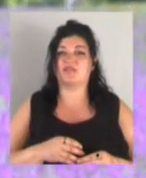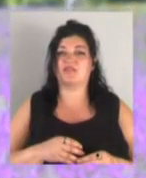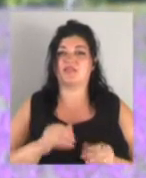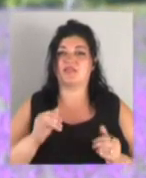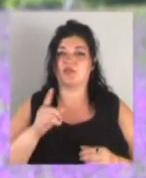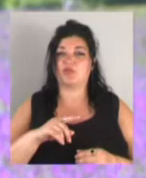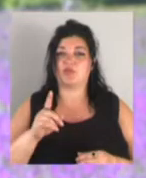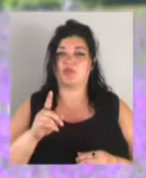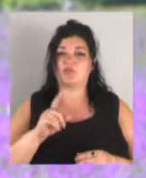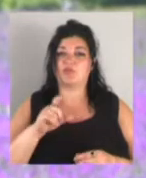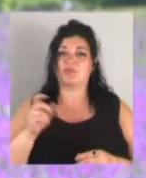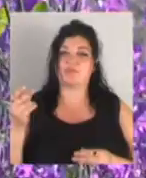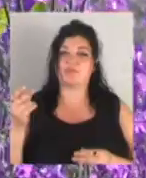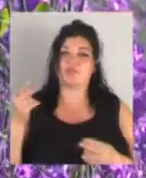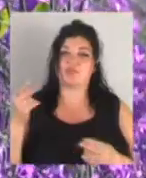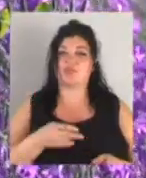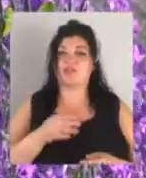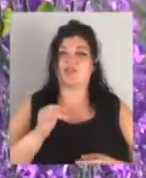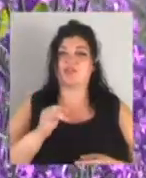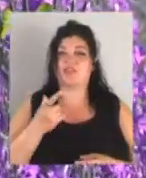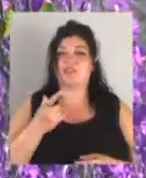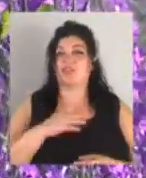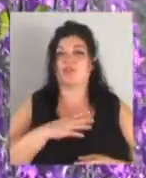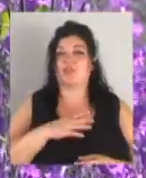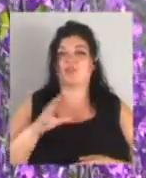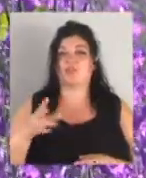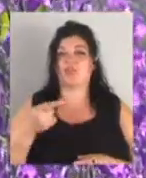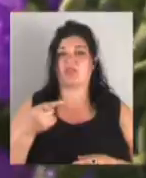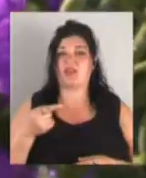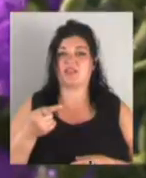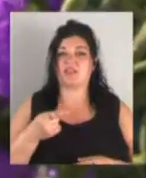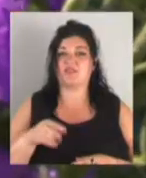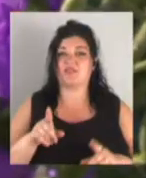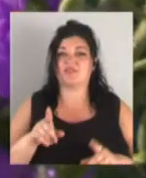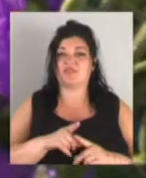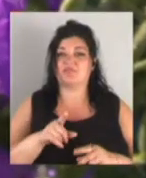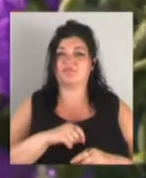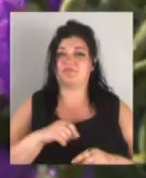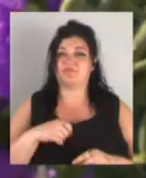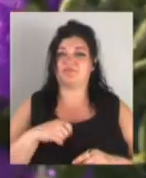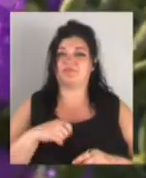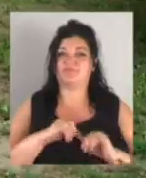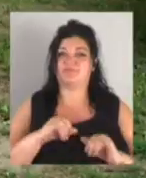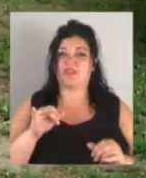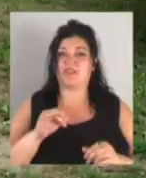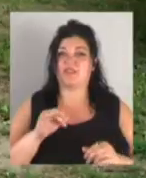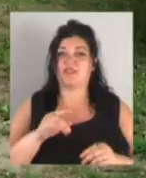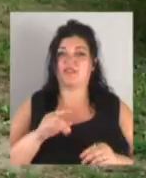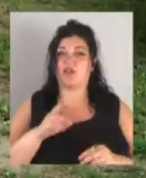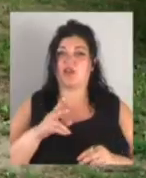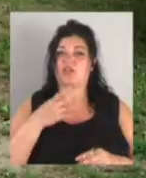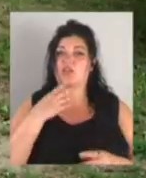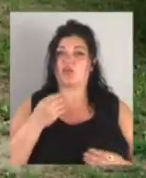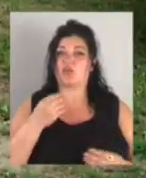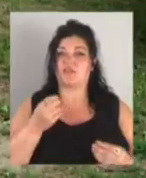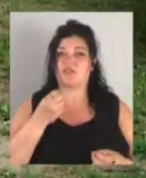приїжджали і не було негативу. Такий вид рослин розмножується самосівом та виводять його як декоративні квіти. Про це розповіла